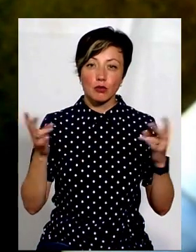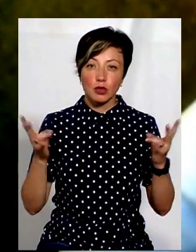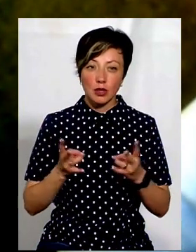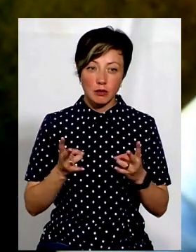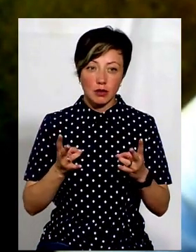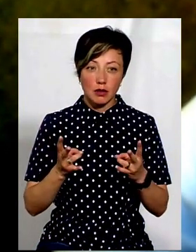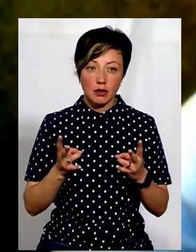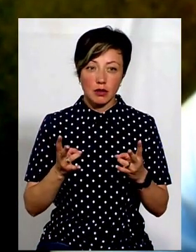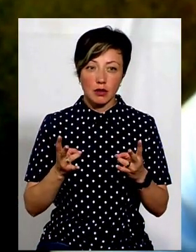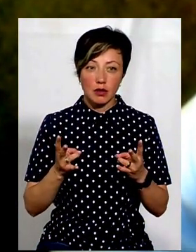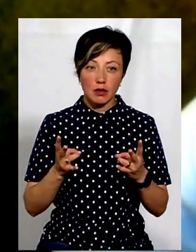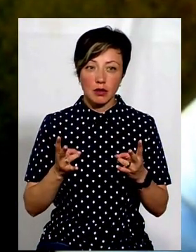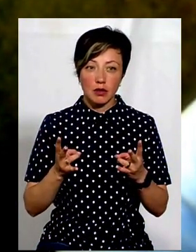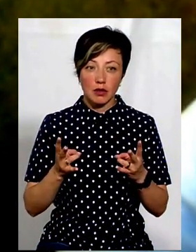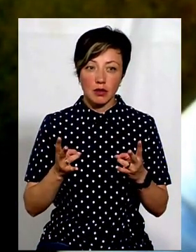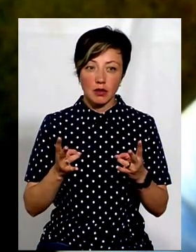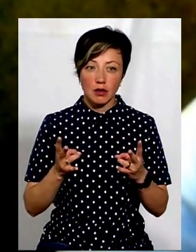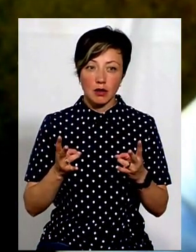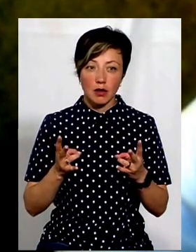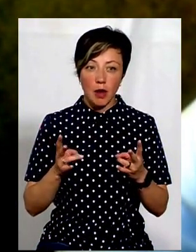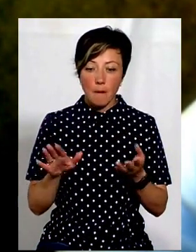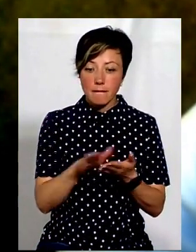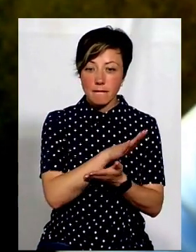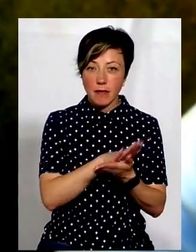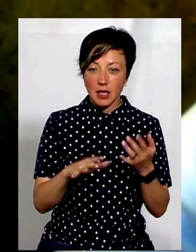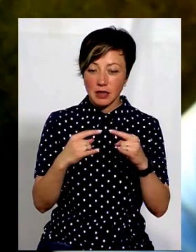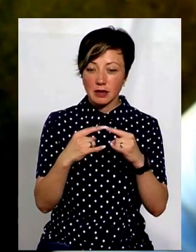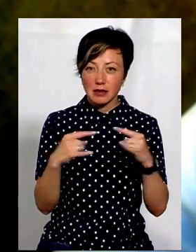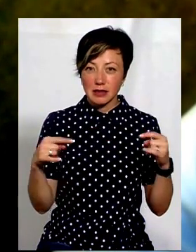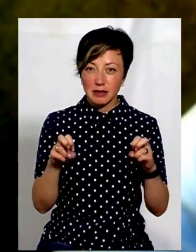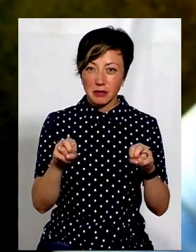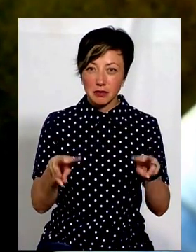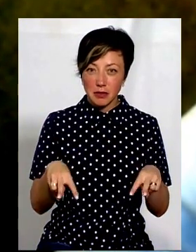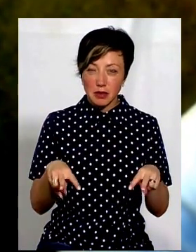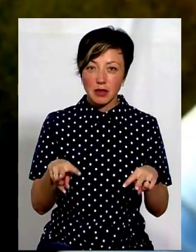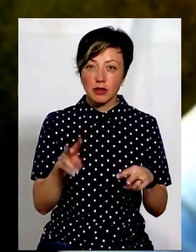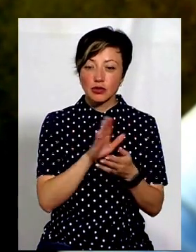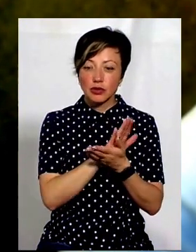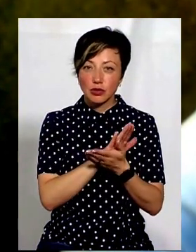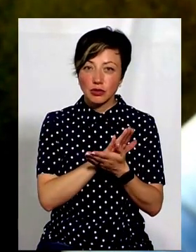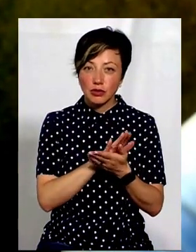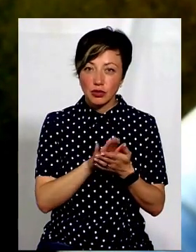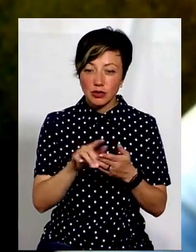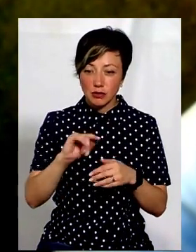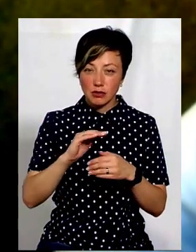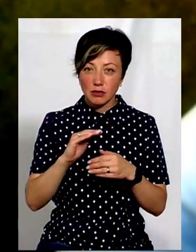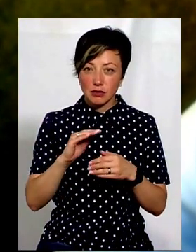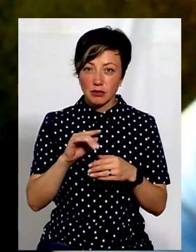мити маточний стіл, потрібно слідкувати за гігієною равлика.